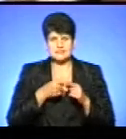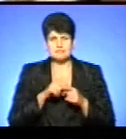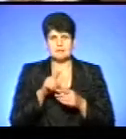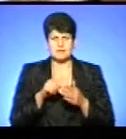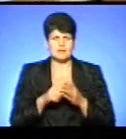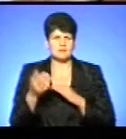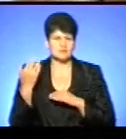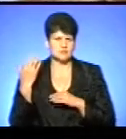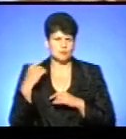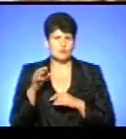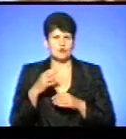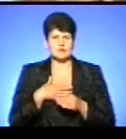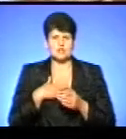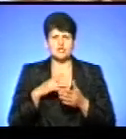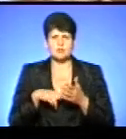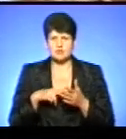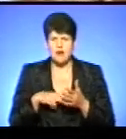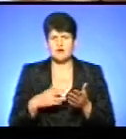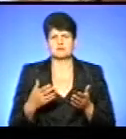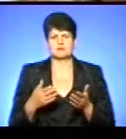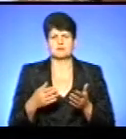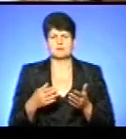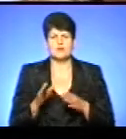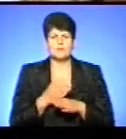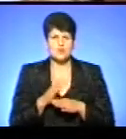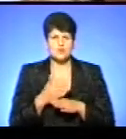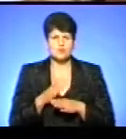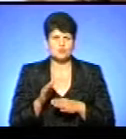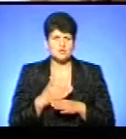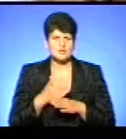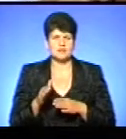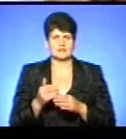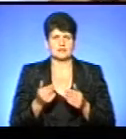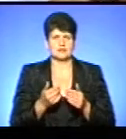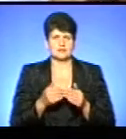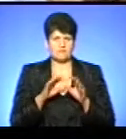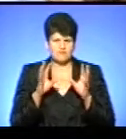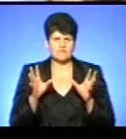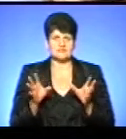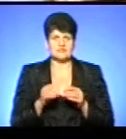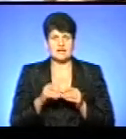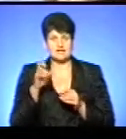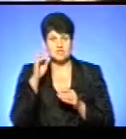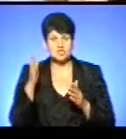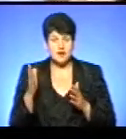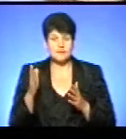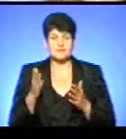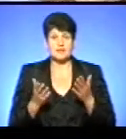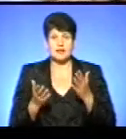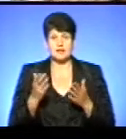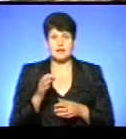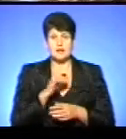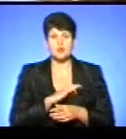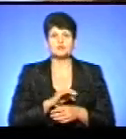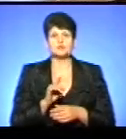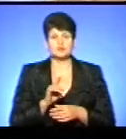про наші податки, про розподілення їх взагалі в державі. Але корисно,